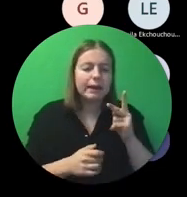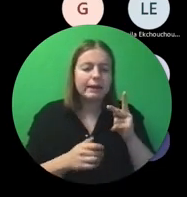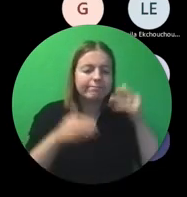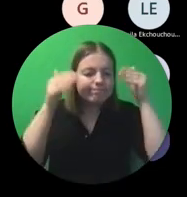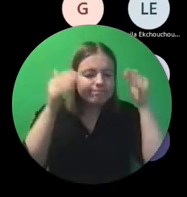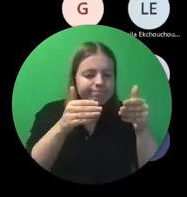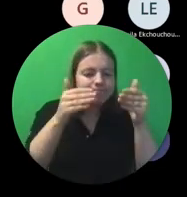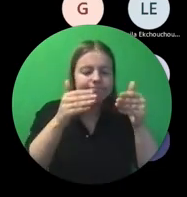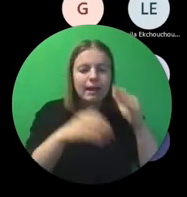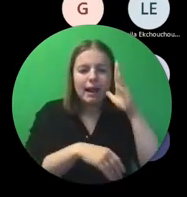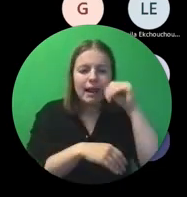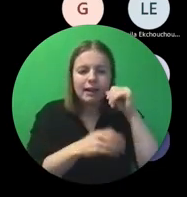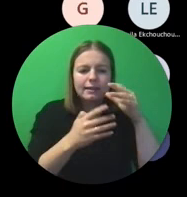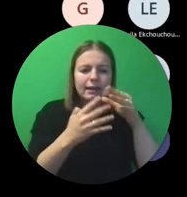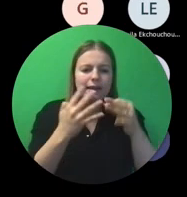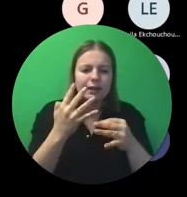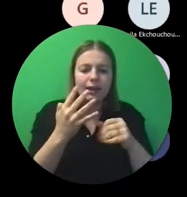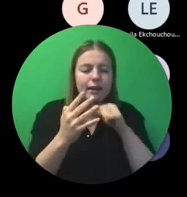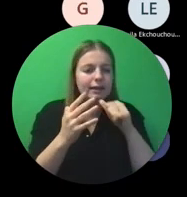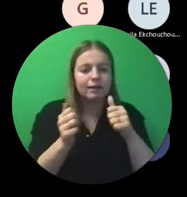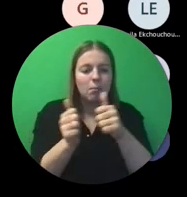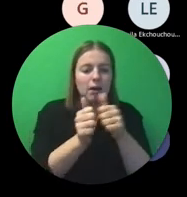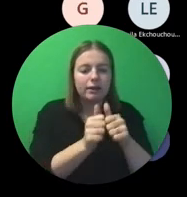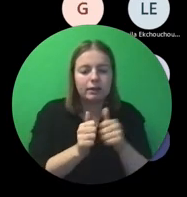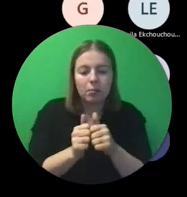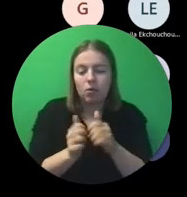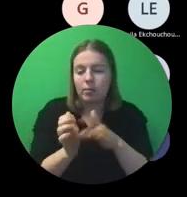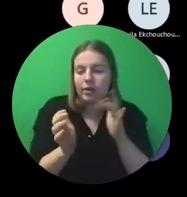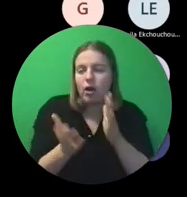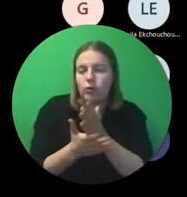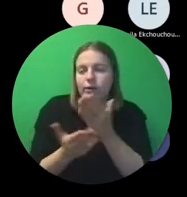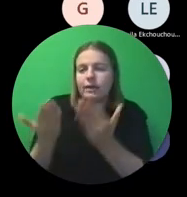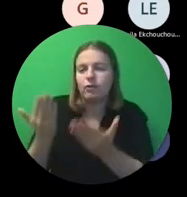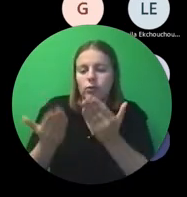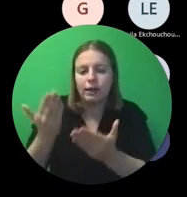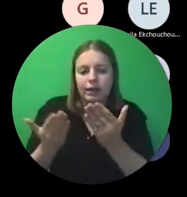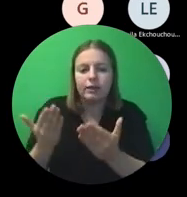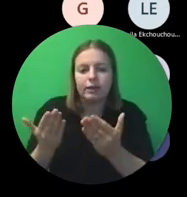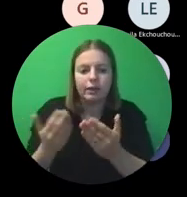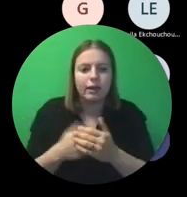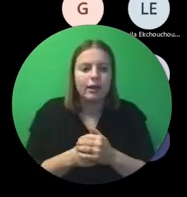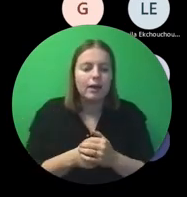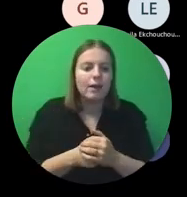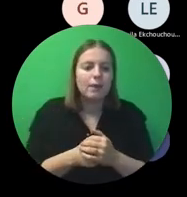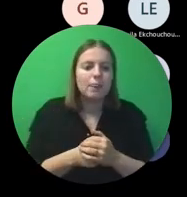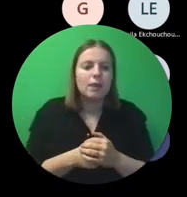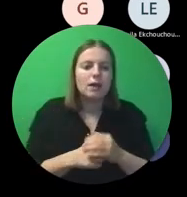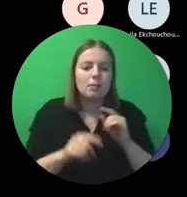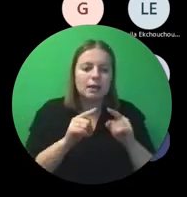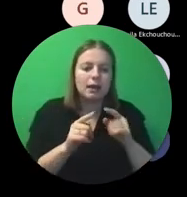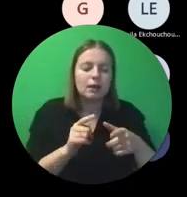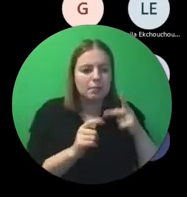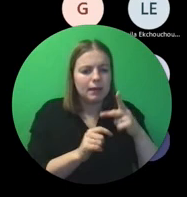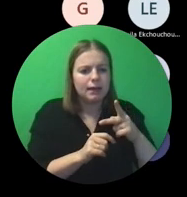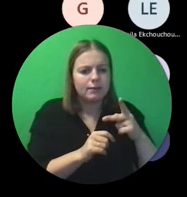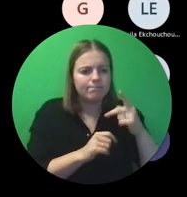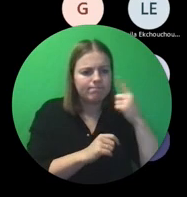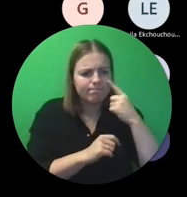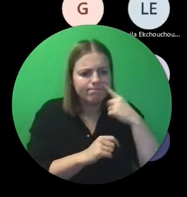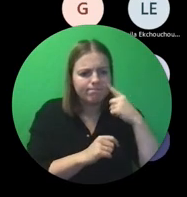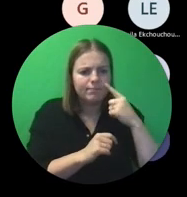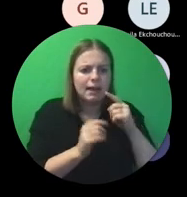niet meer het partnerschap, dat is al eens geëvalueerd geweest, en relevantie eigenlijk ook. Dus het gaat daarbij vooral over